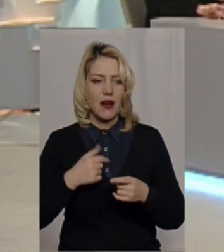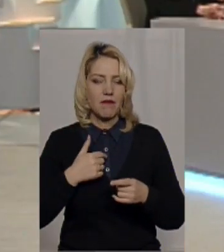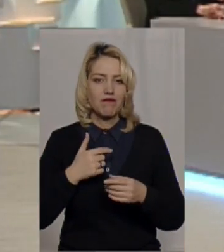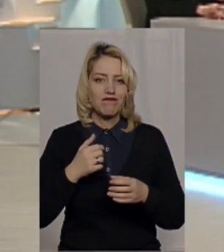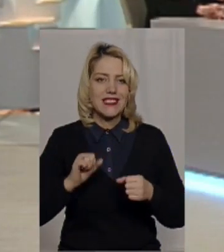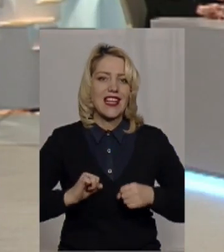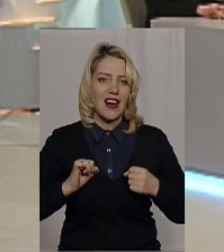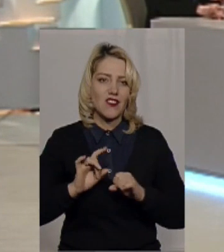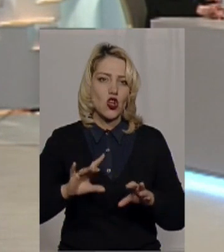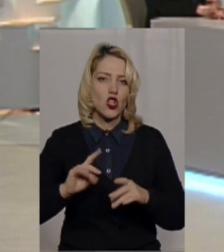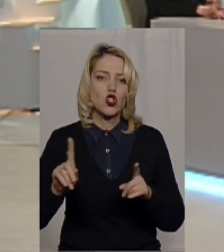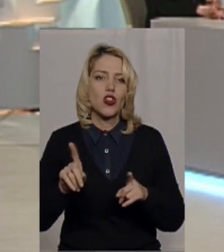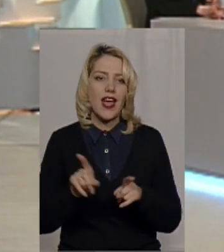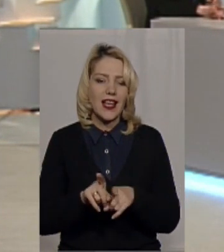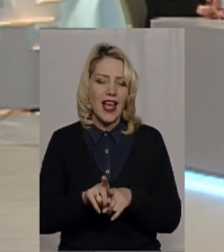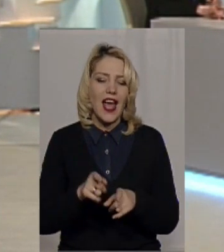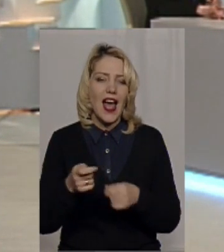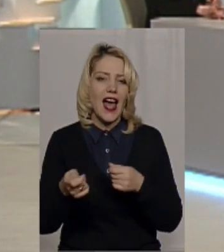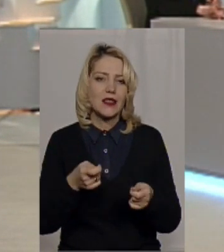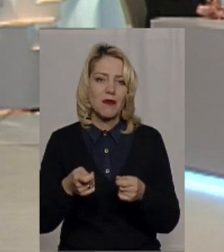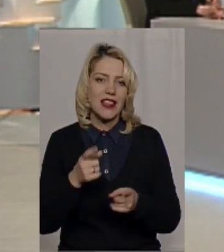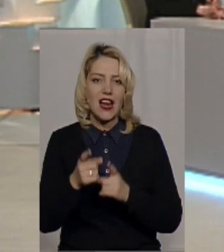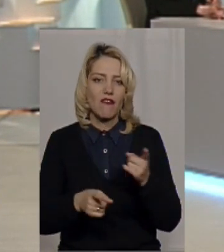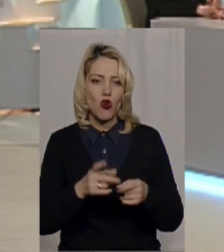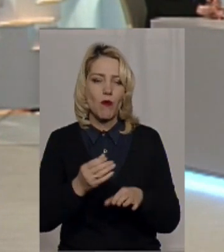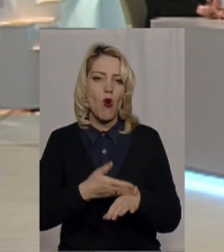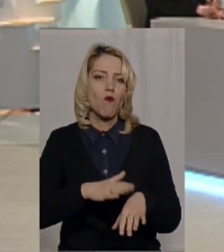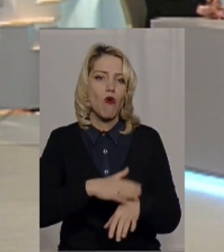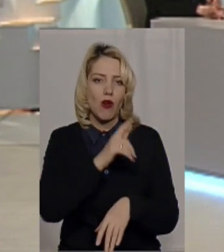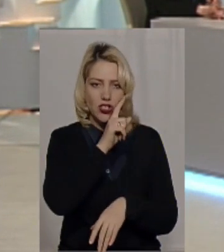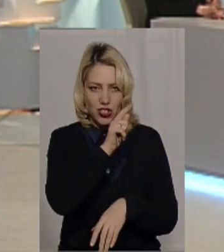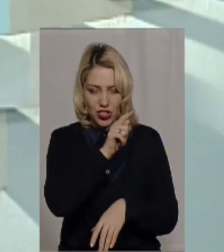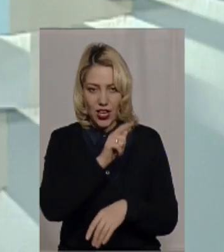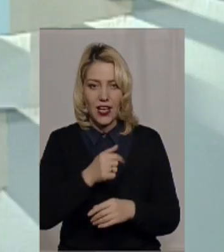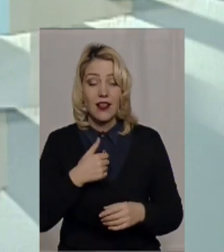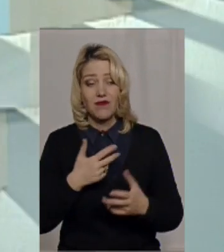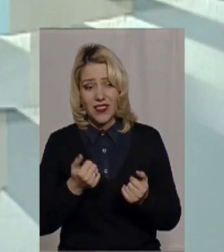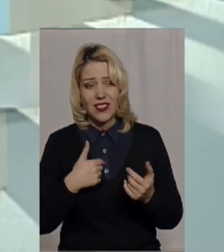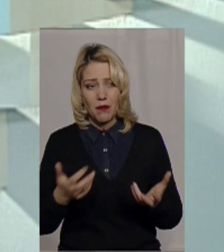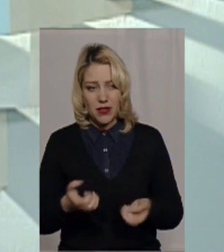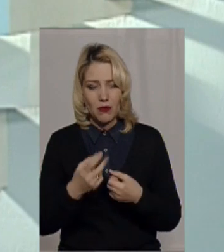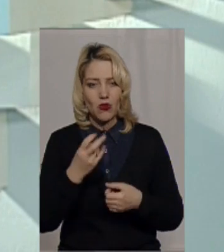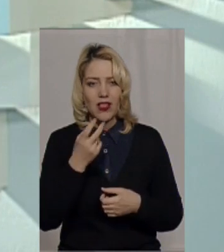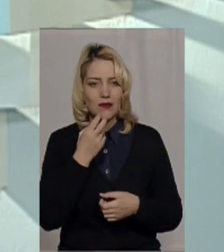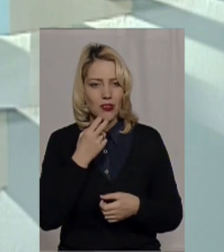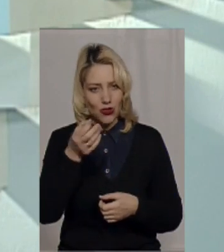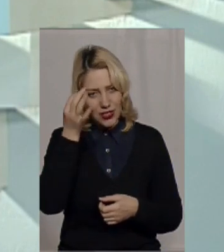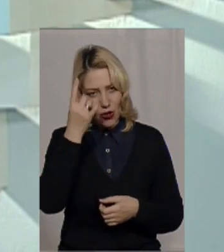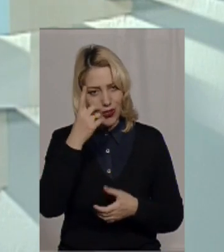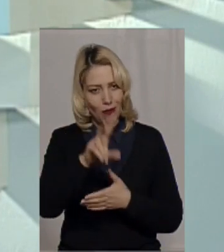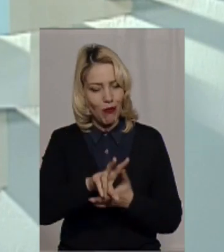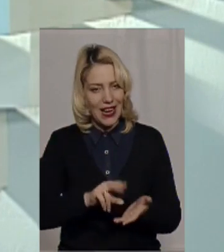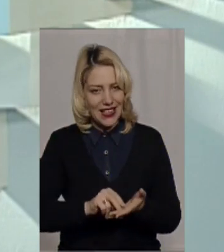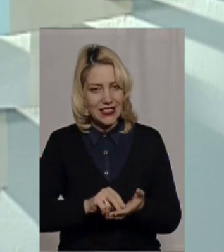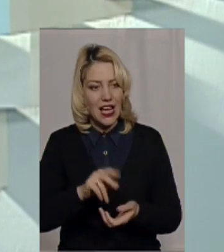Польщі. І підтримував, ну, мабуть, по-різному підтримував, хоча я завжди сміхом згадую один приклад.